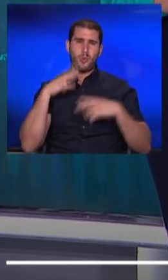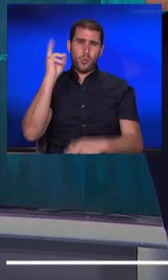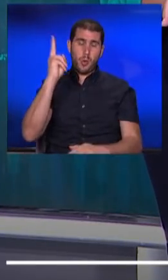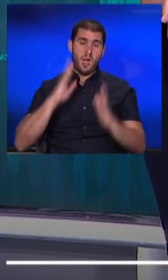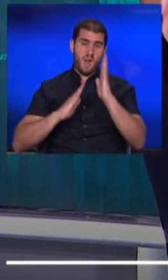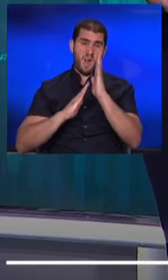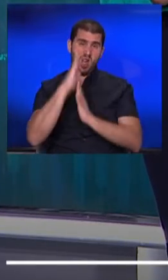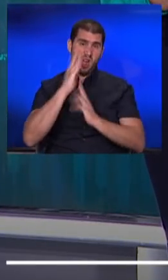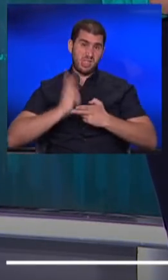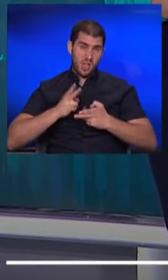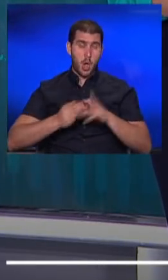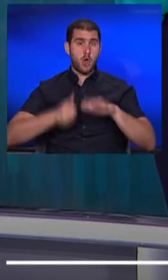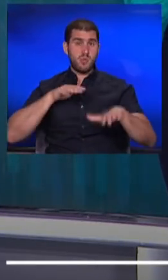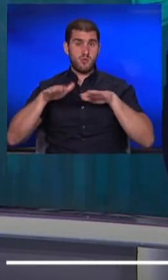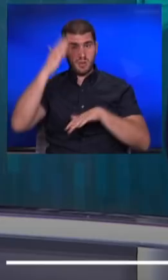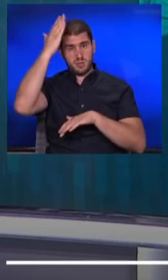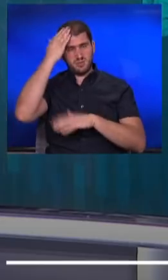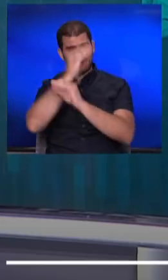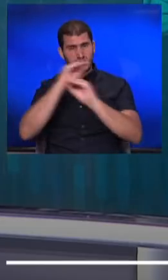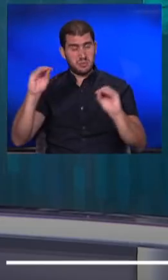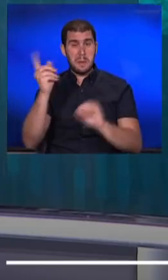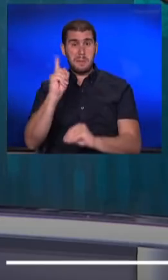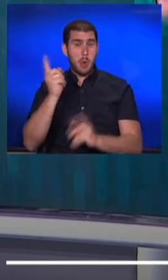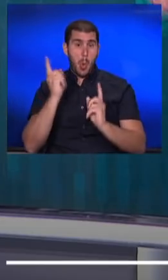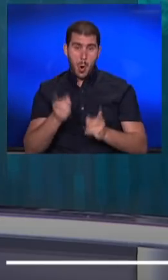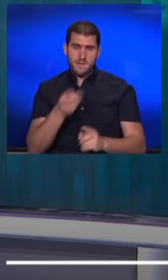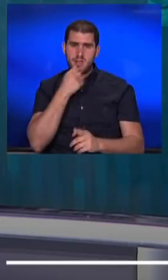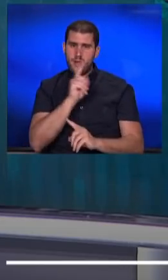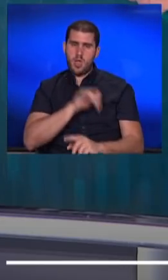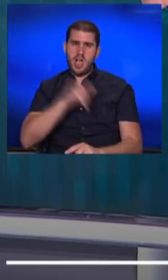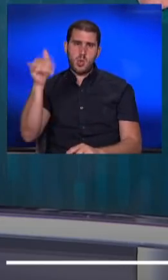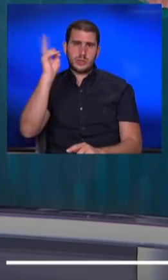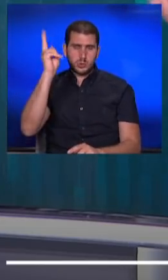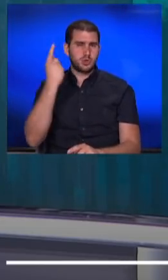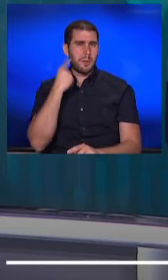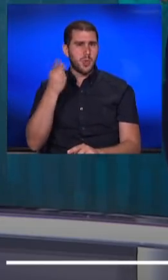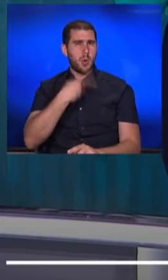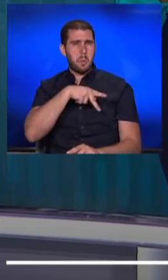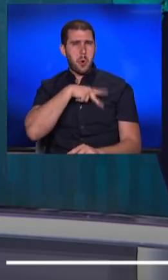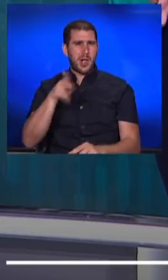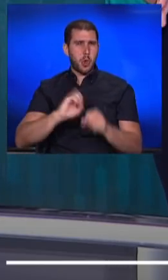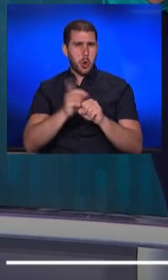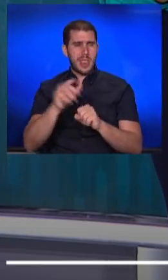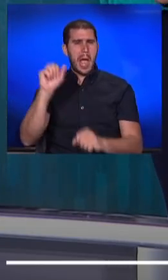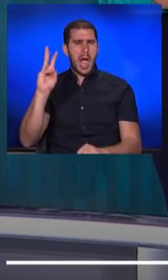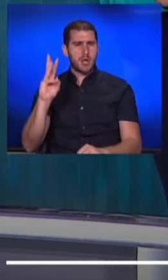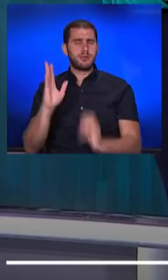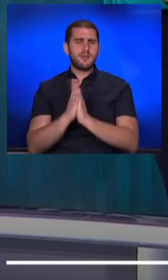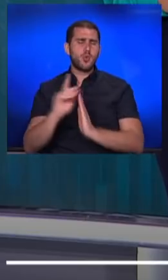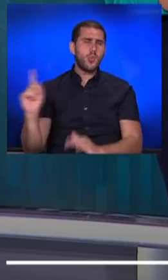בתחלואה מובילה את ראש הממשלה להפציר מי שלא חייו שלא יצא לחול. שמענו את פרויקטור הקורונה נחמנה שקורא גם הוא לכולנו